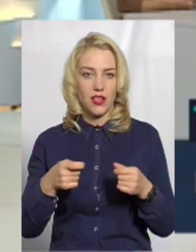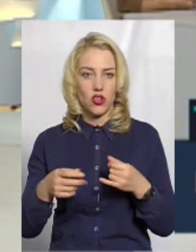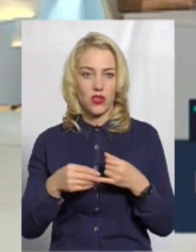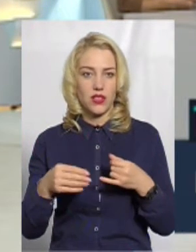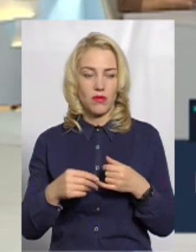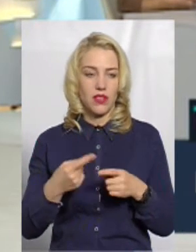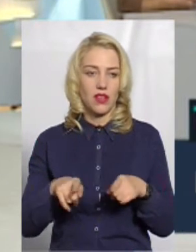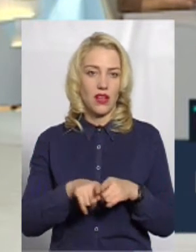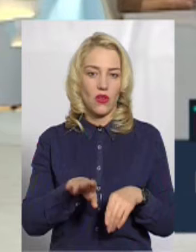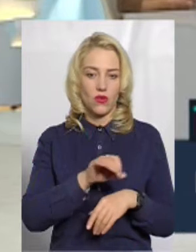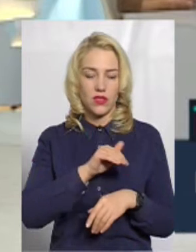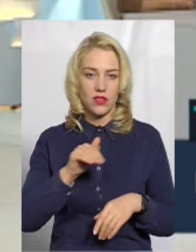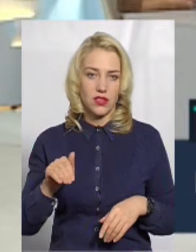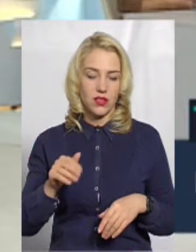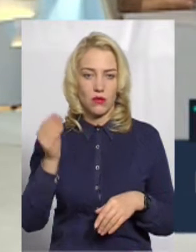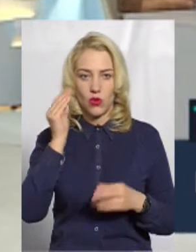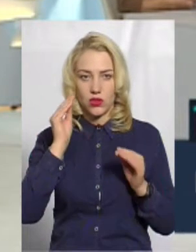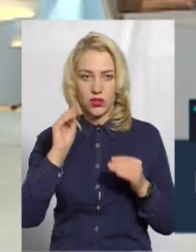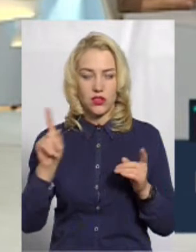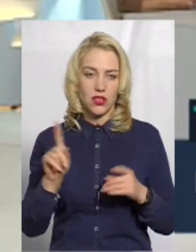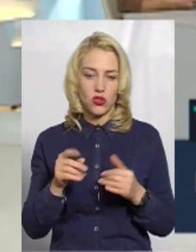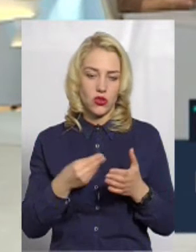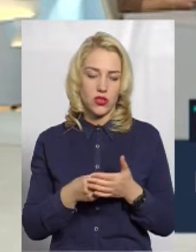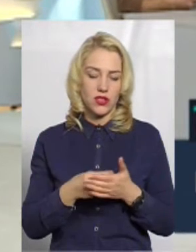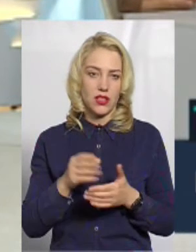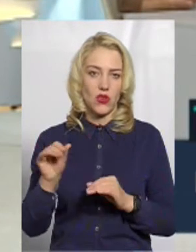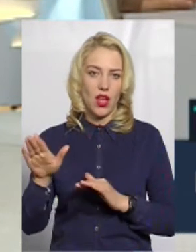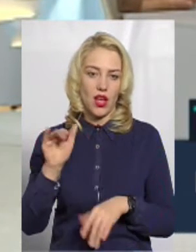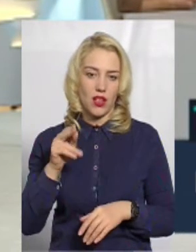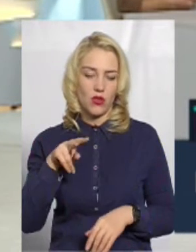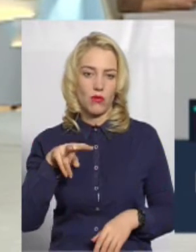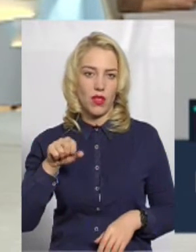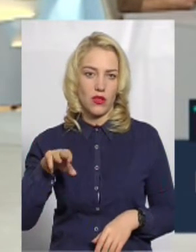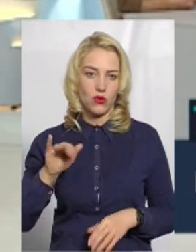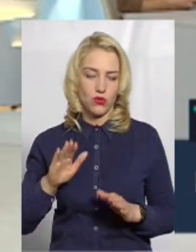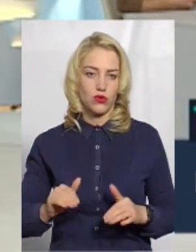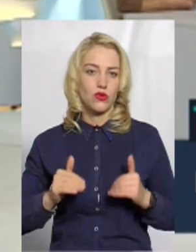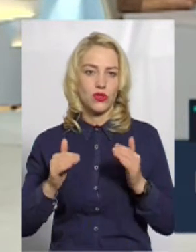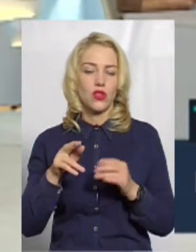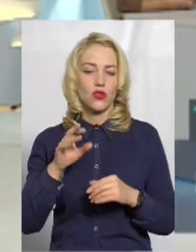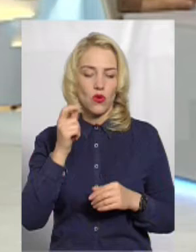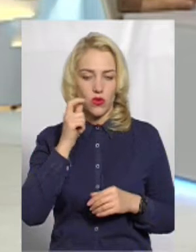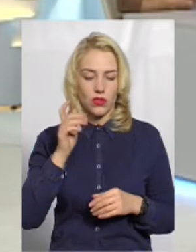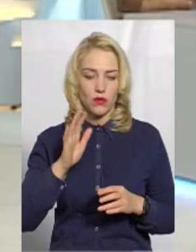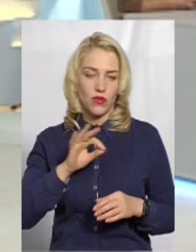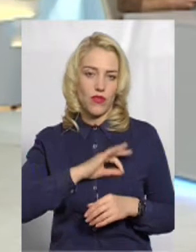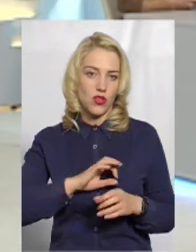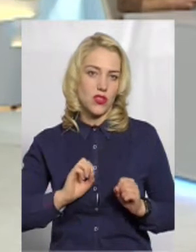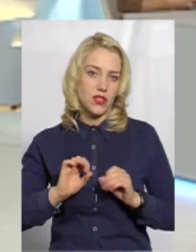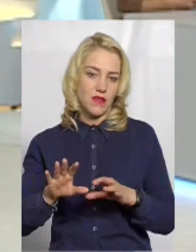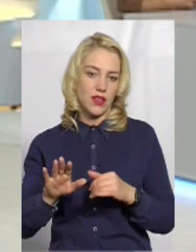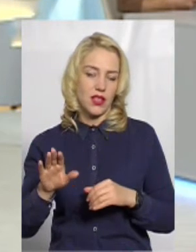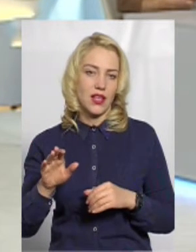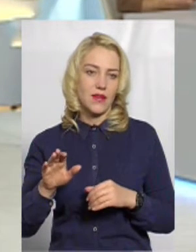така офіційна позиція, що ціни на орендоплату вони зростуть. Що тоді українцям буде вигідніше здавати землю в оренду, ніж